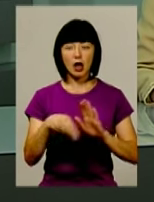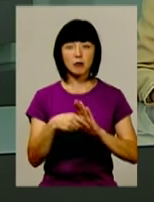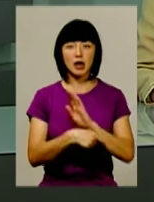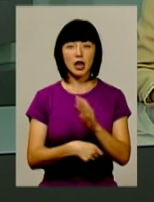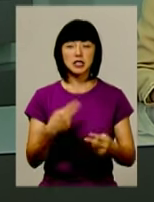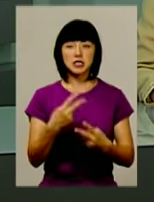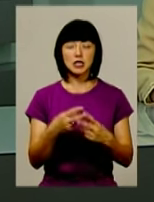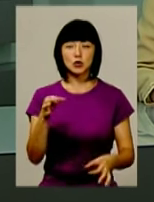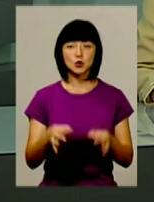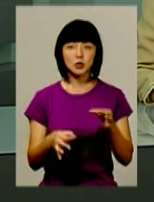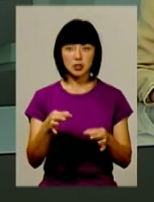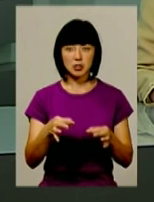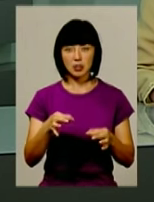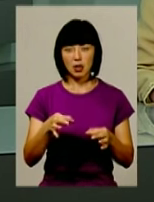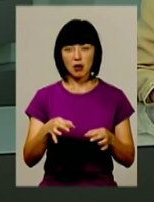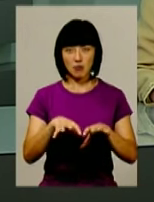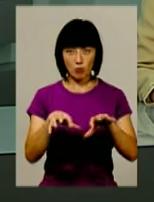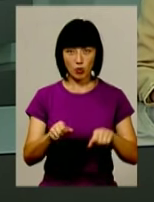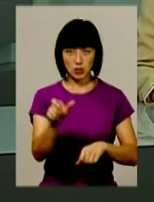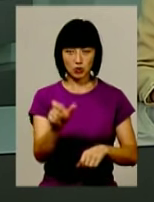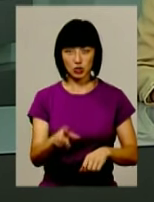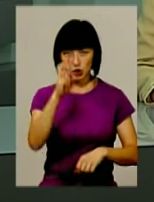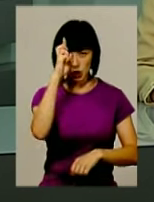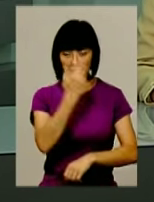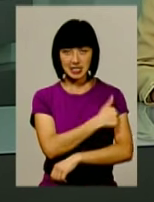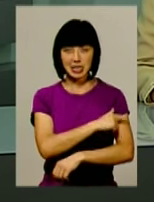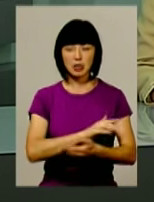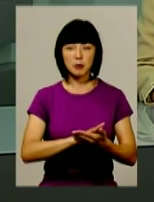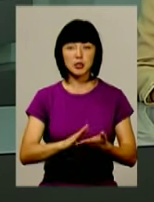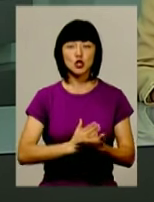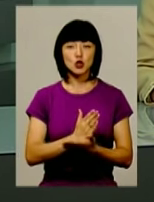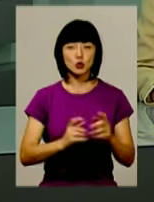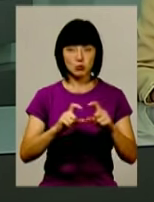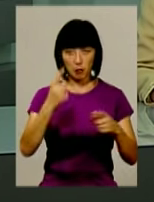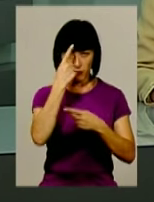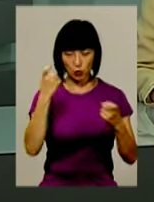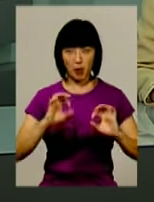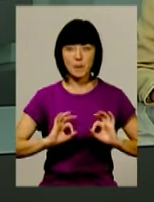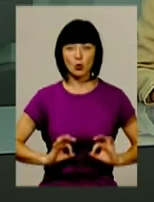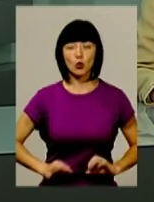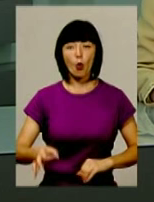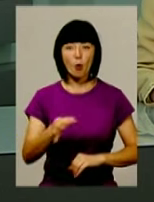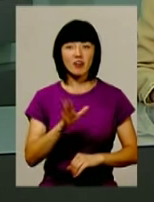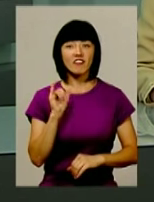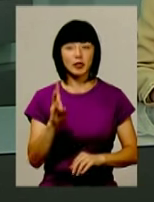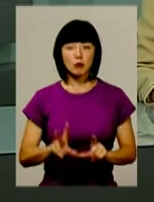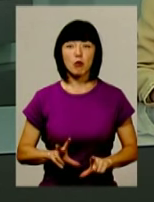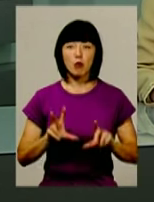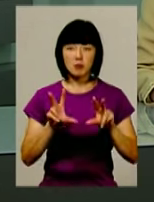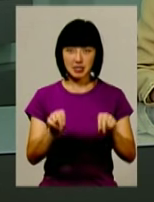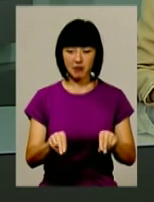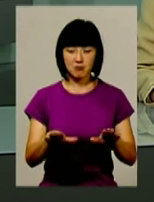засудили посадовця Держсанепідслужби. Як повідомили у прес-службі прокуратури області, службовець пообіцяв